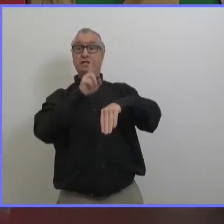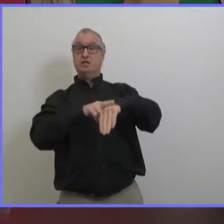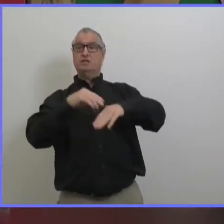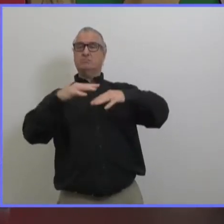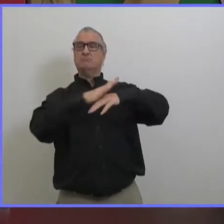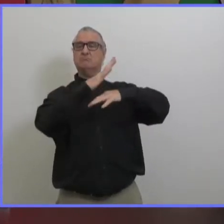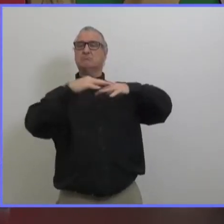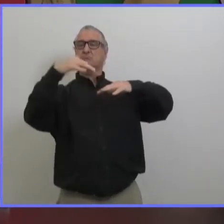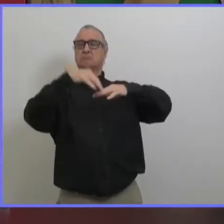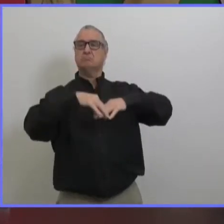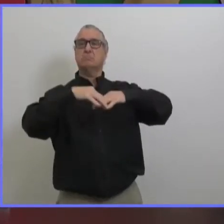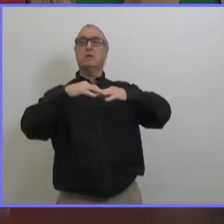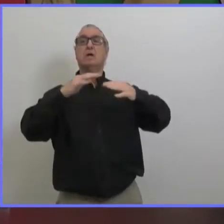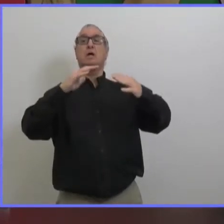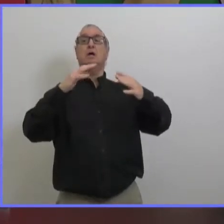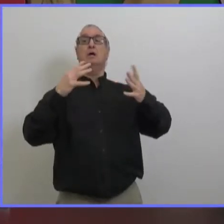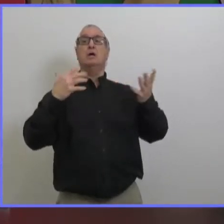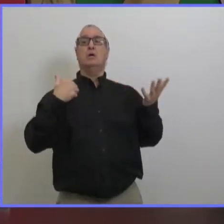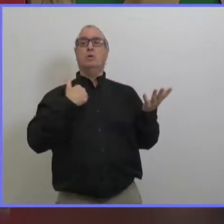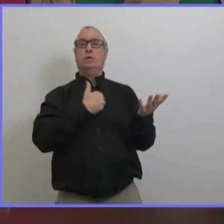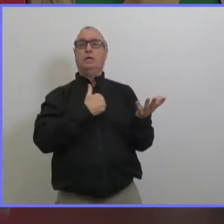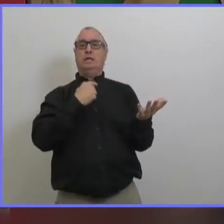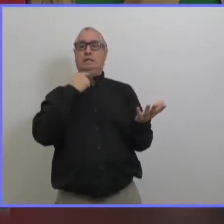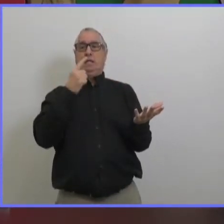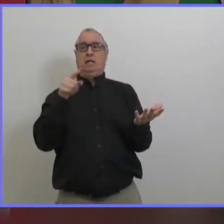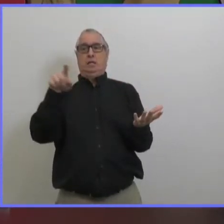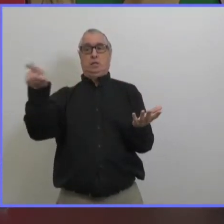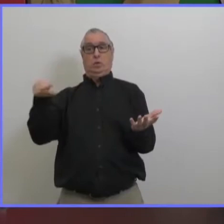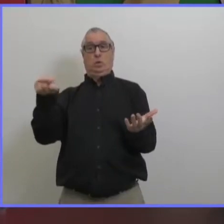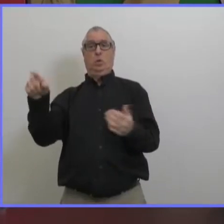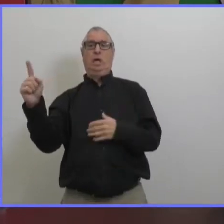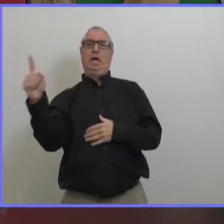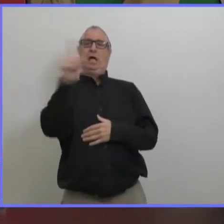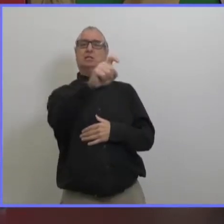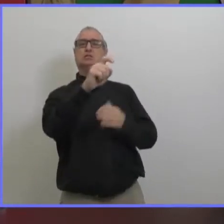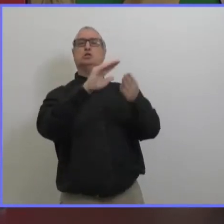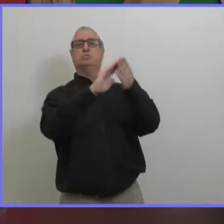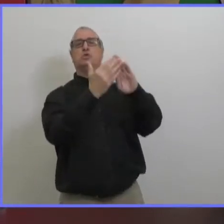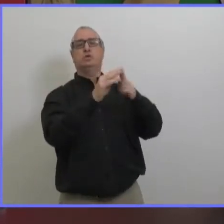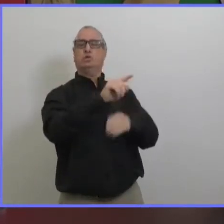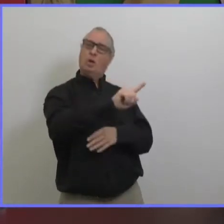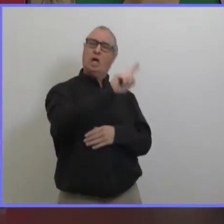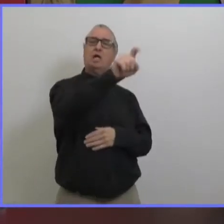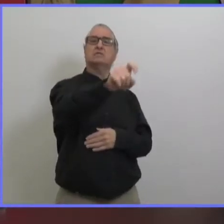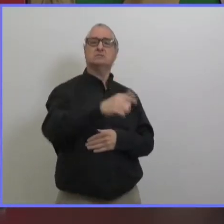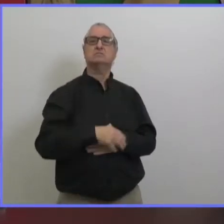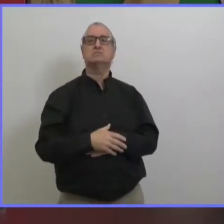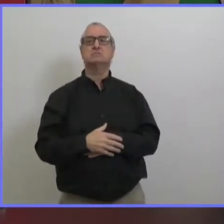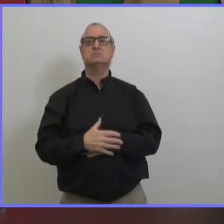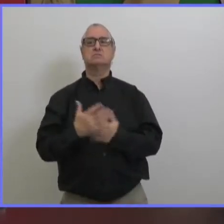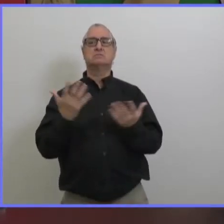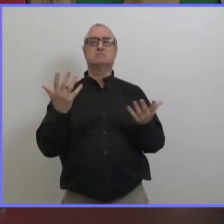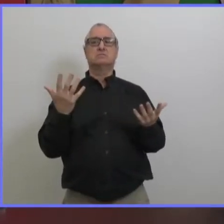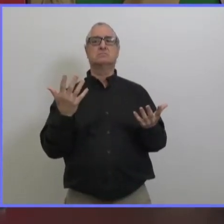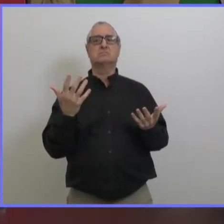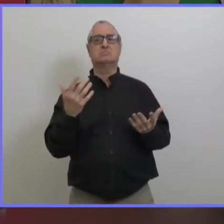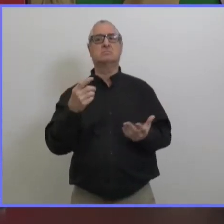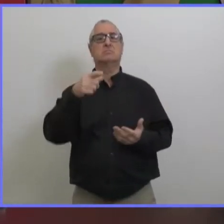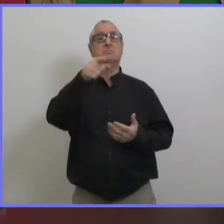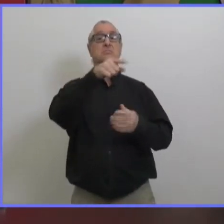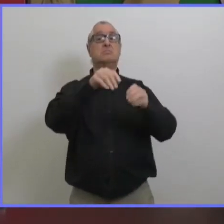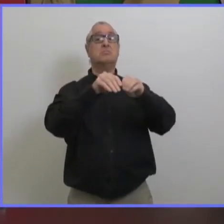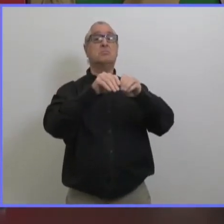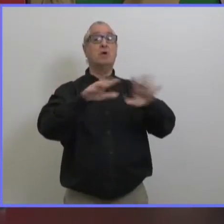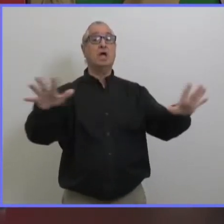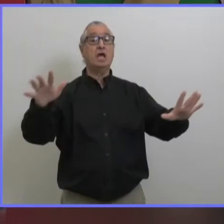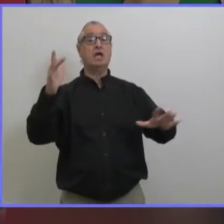les premières nations que ce soit les épidémies ou autres on va en général vous renvoyez directement aux dirigeants de ces communautés parce que il ya une équipe de